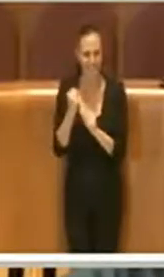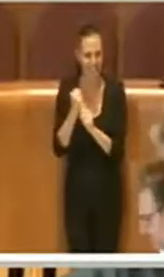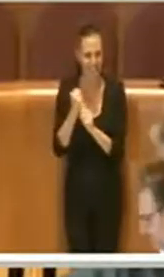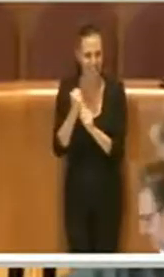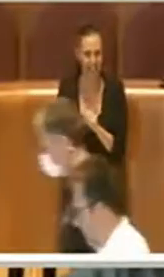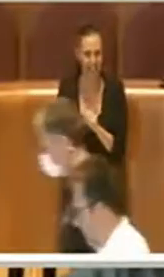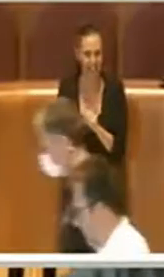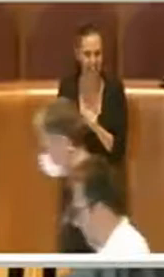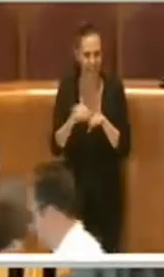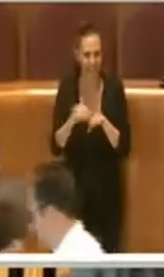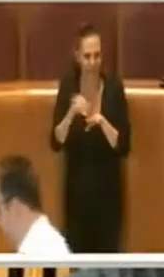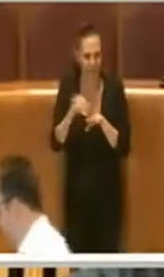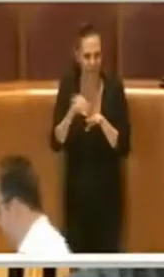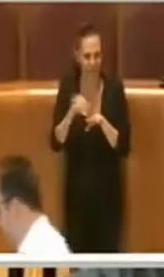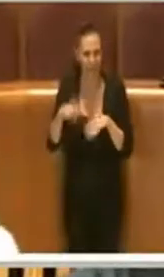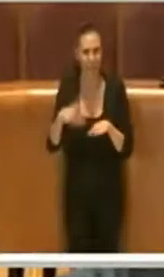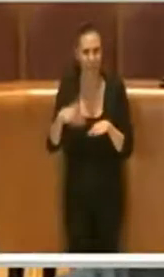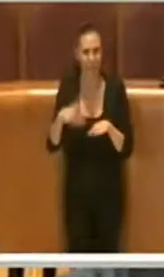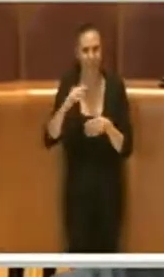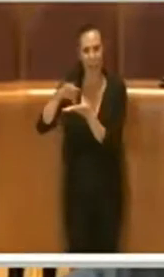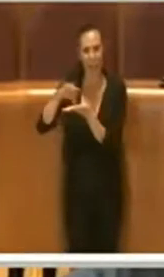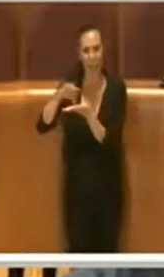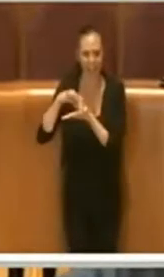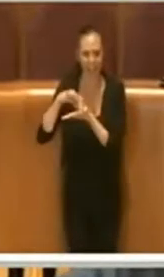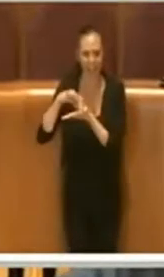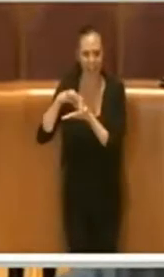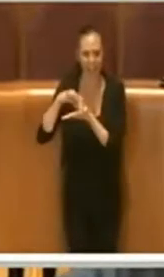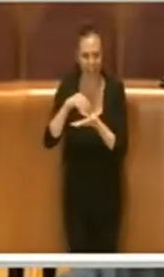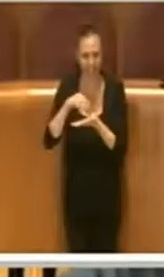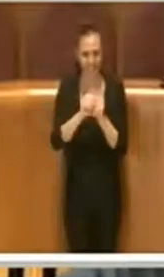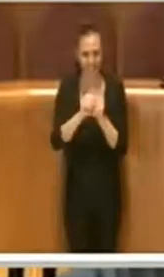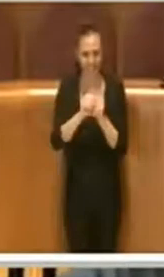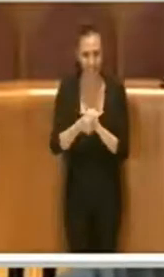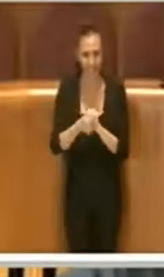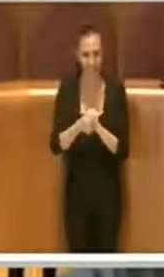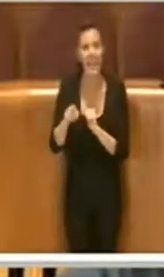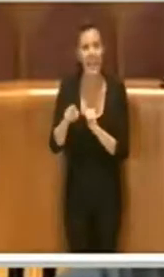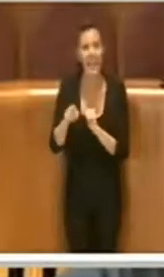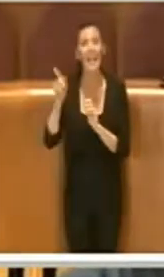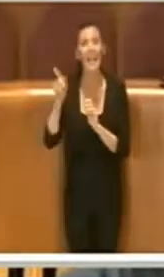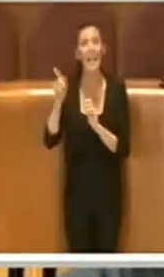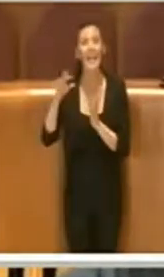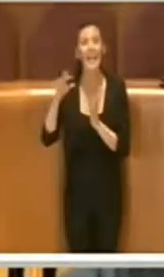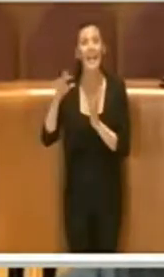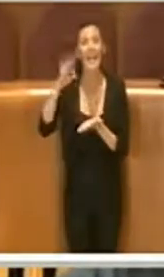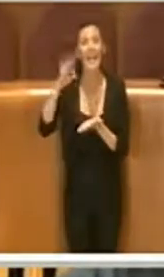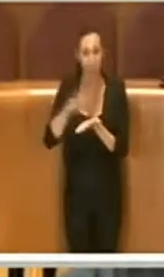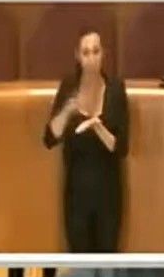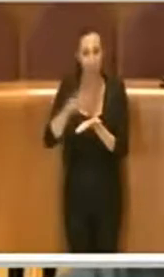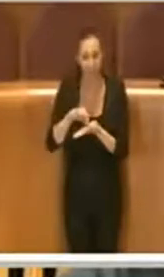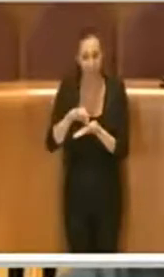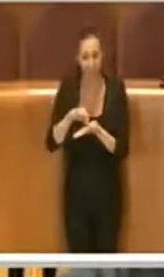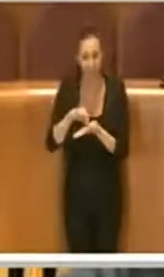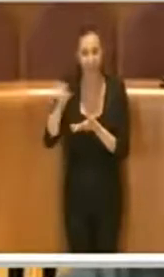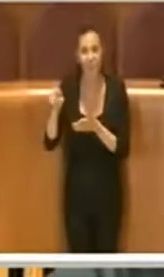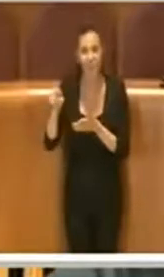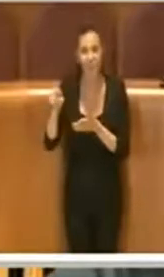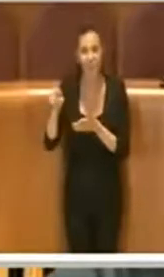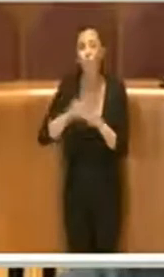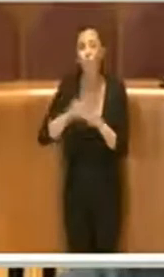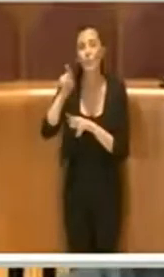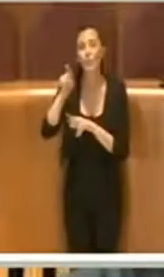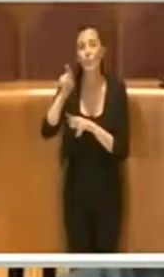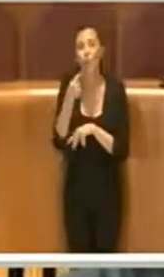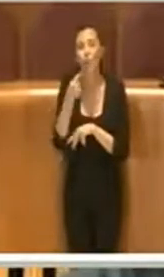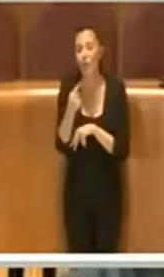classificazione degli impianti, prendendo atto tra l'altro che l'impianto, diversamente dalle indicazioni dati al municipio, è